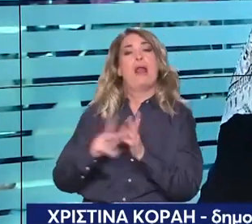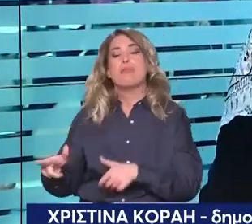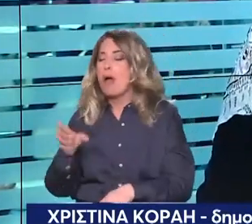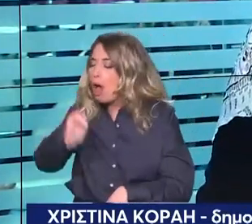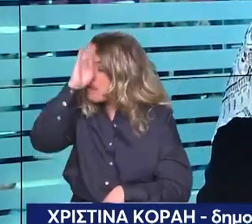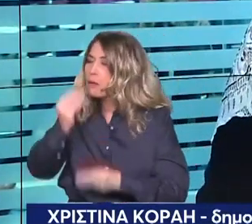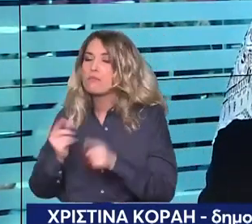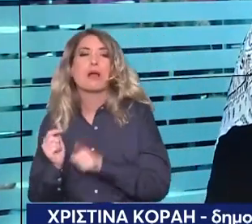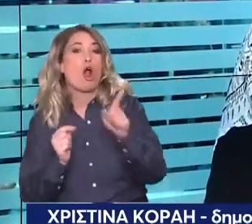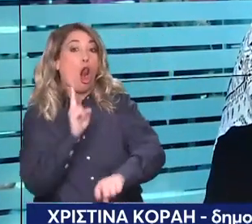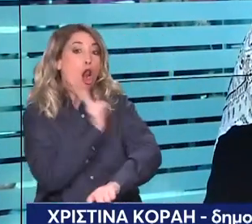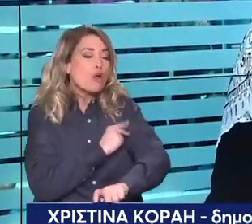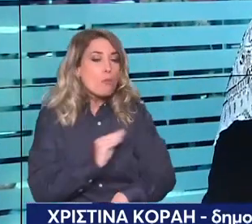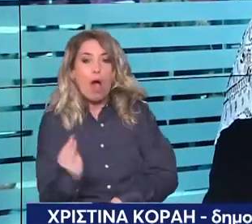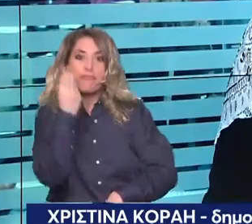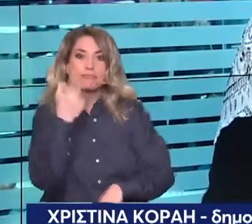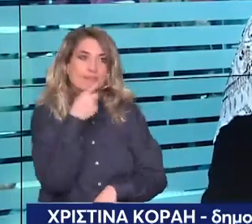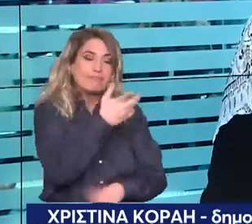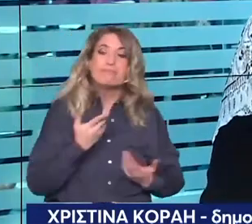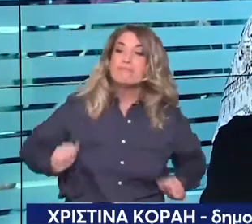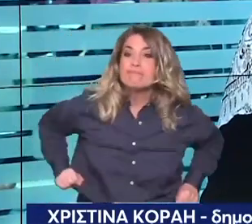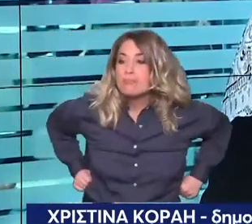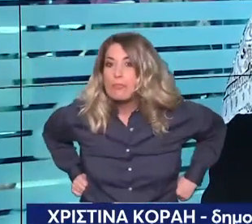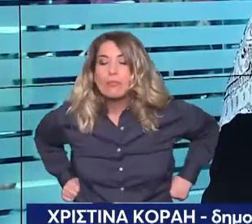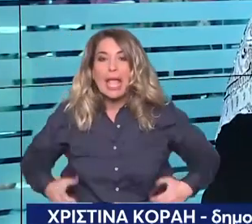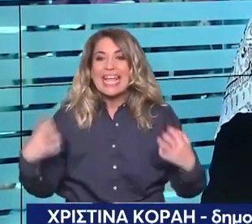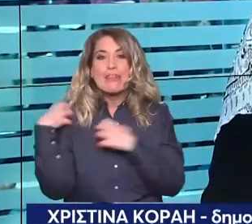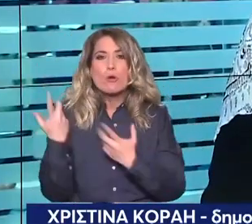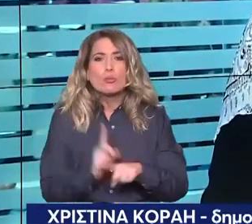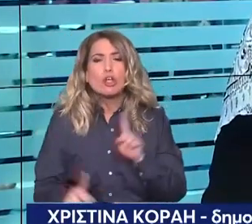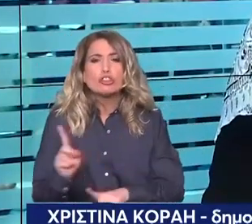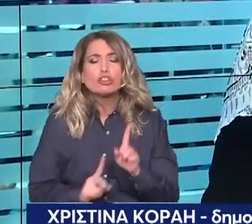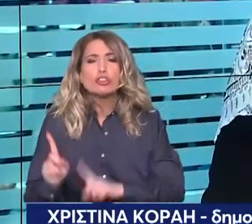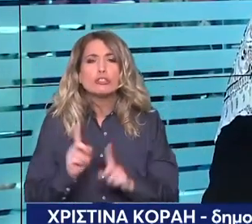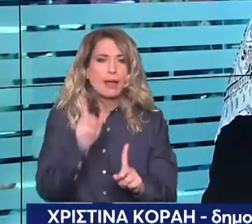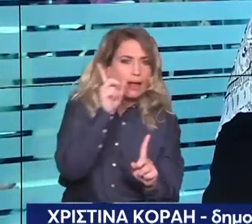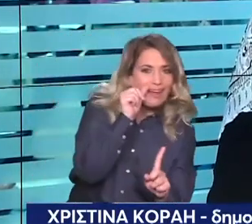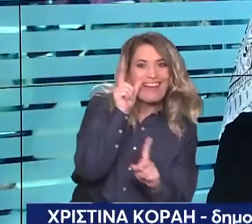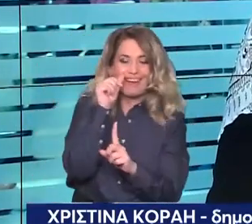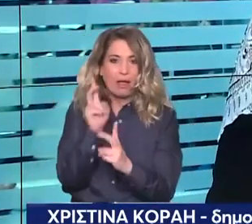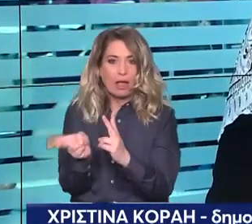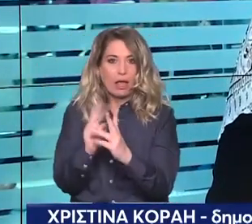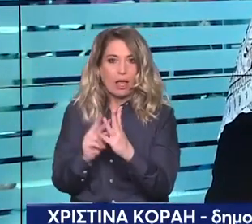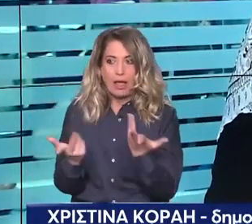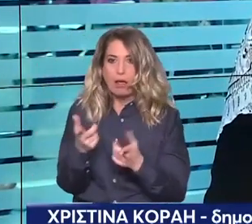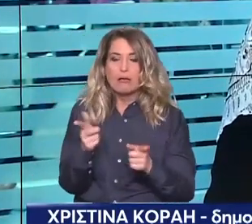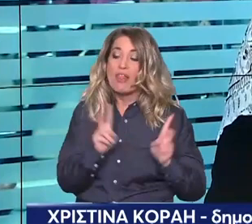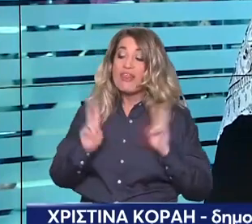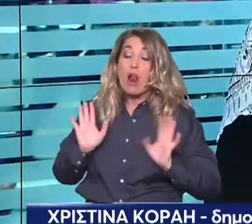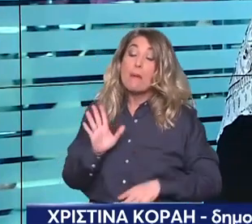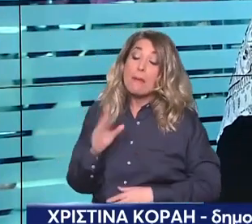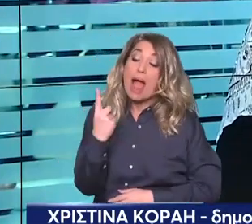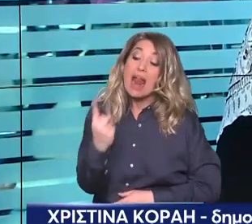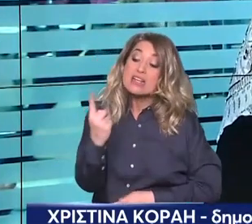αναγνωρίζεται κανένας από τους ανθρώπους αυτούς ως ο κηδεμόνας αυτού του παιδιού. Ο άνθρωπος που μπορεί να χρειαστεί να πάρει μια απόφαση κρίσιμη που μπορεί να